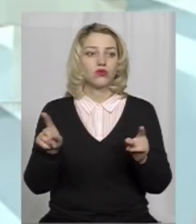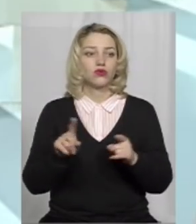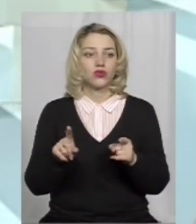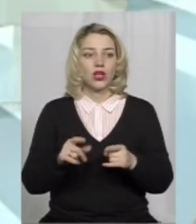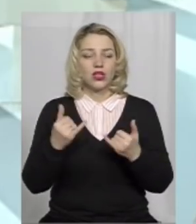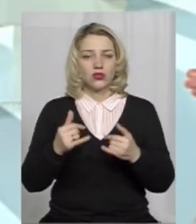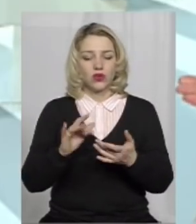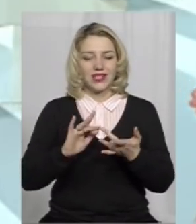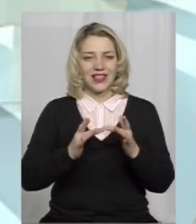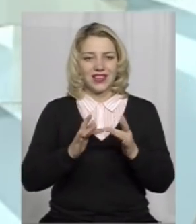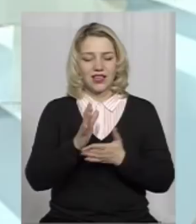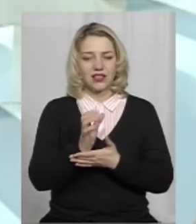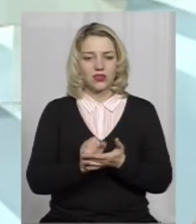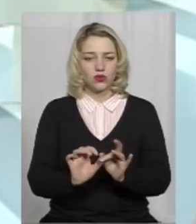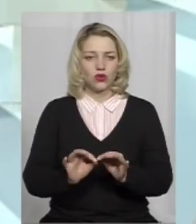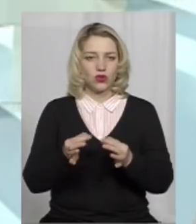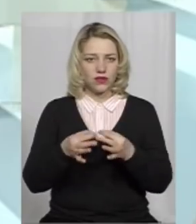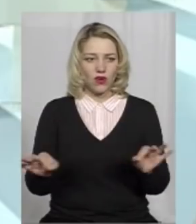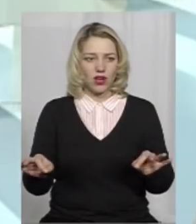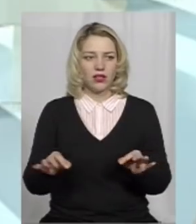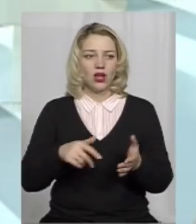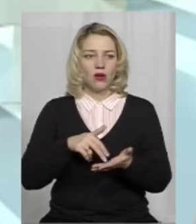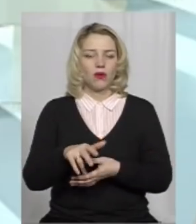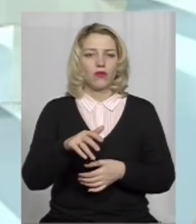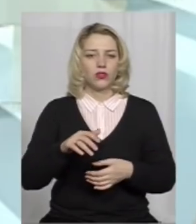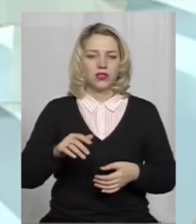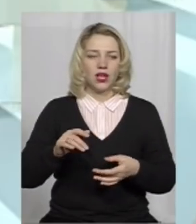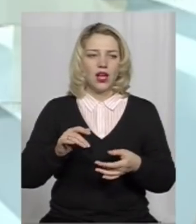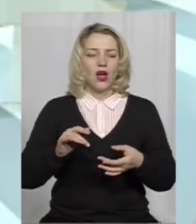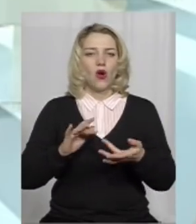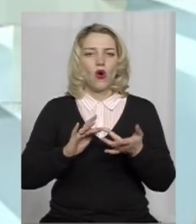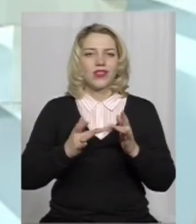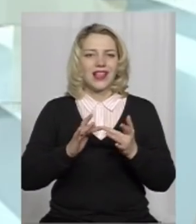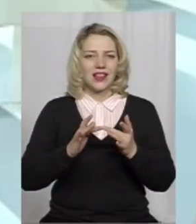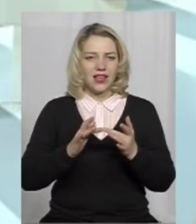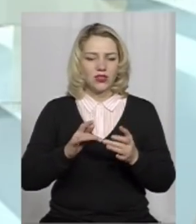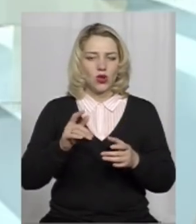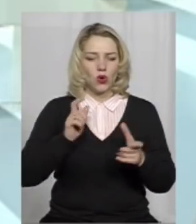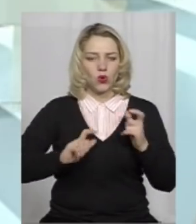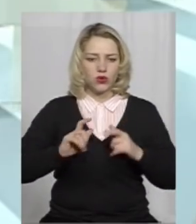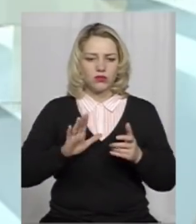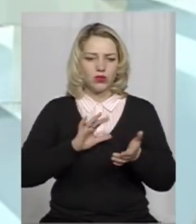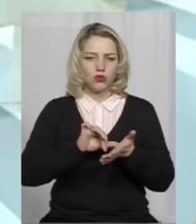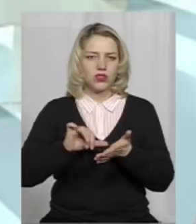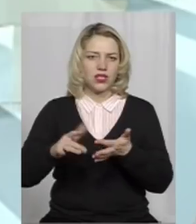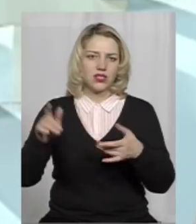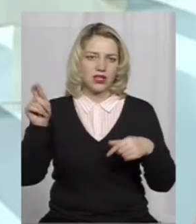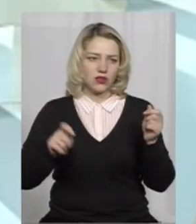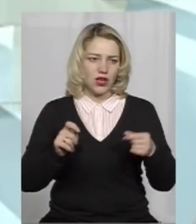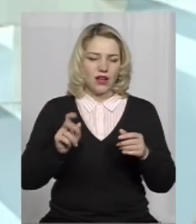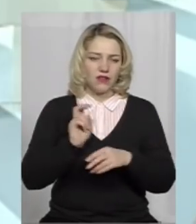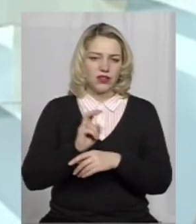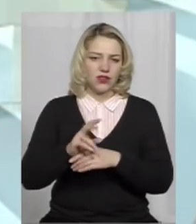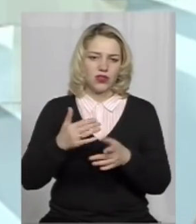що сьогодні інтернет-ресурси дозволяють і проходити онлайн-курси, і бути учасниками різних конференцій, відвідувати різні